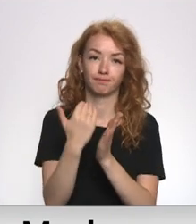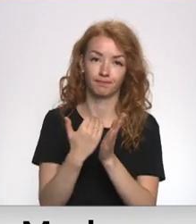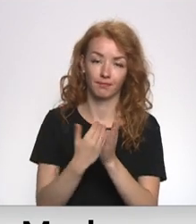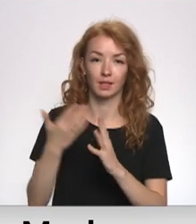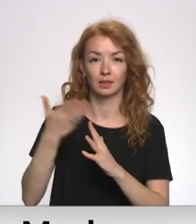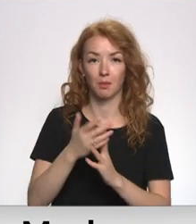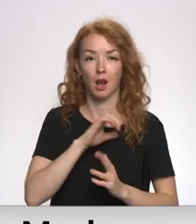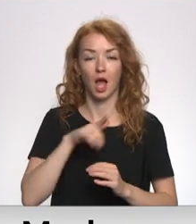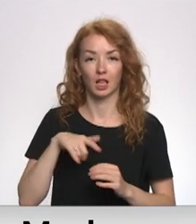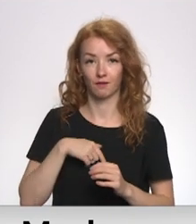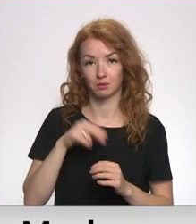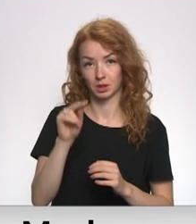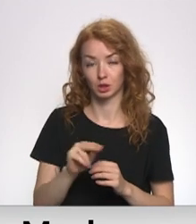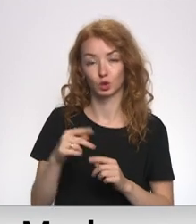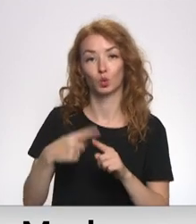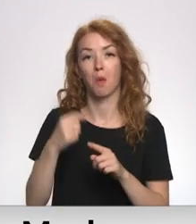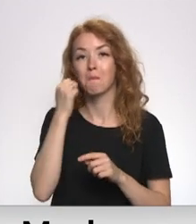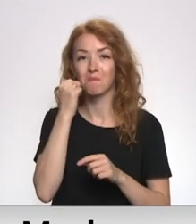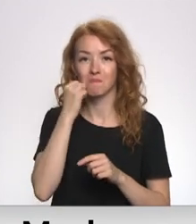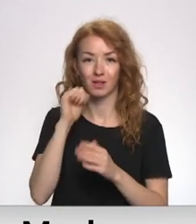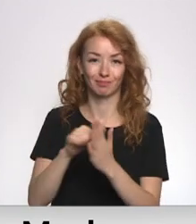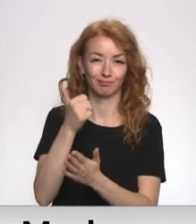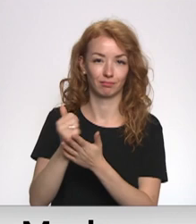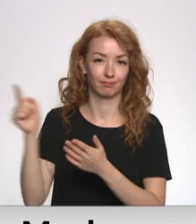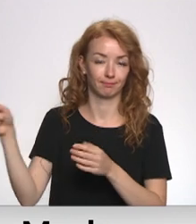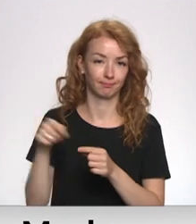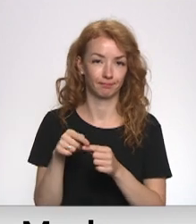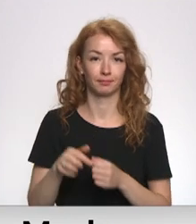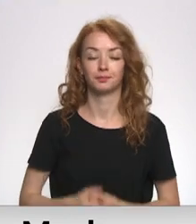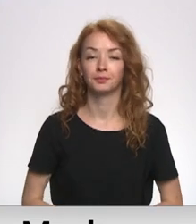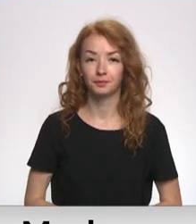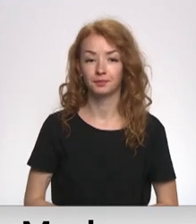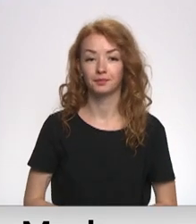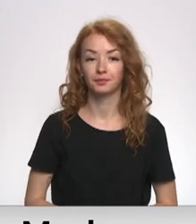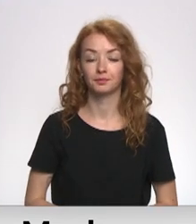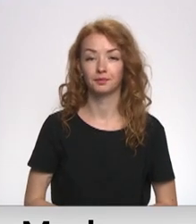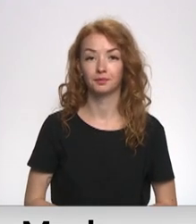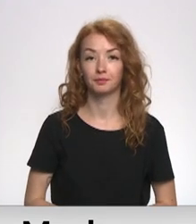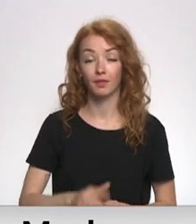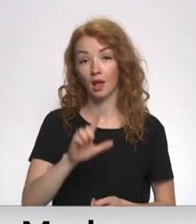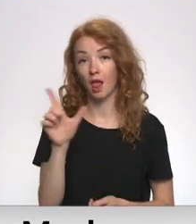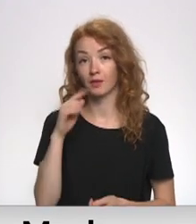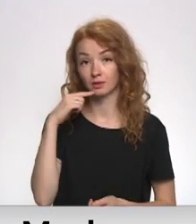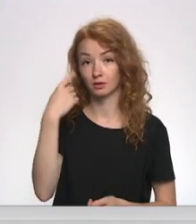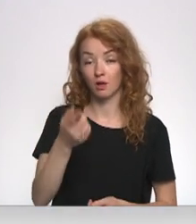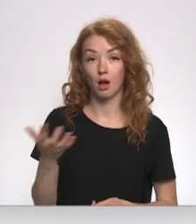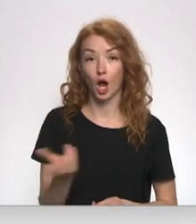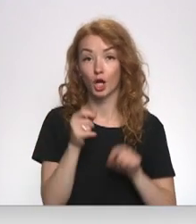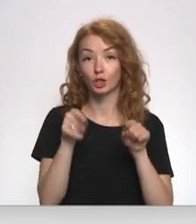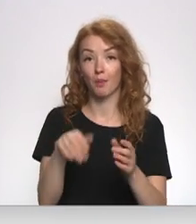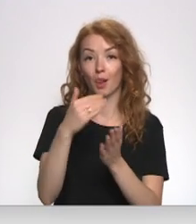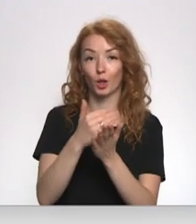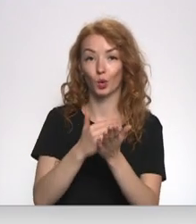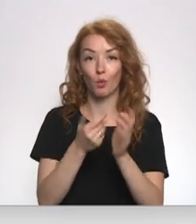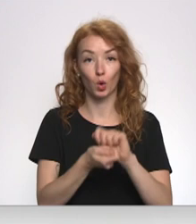Latvijas pareisticīgo baznīcu un Maskavas patriarkātu. Ar šiem likuma grozījumiem, kas